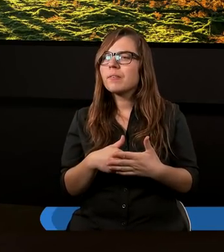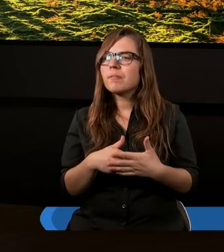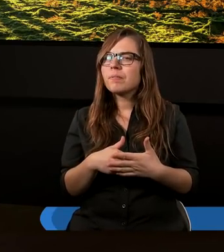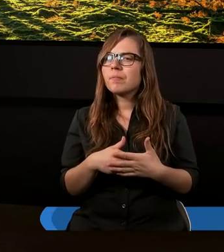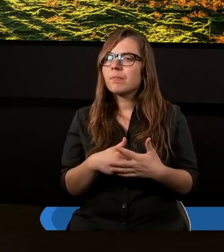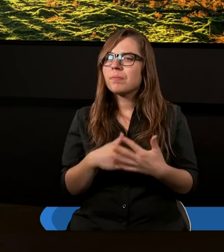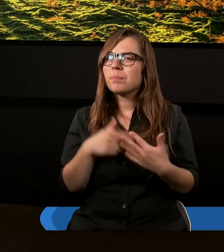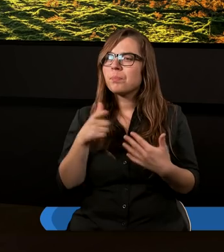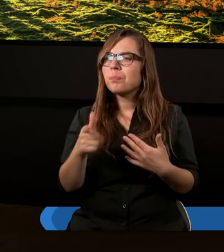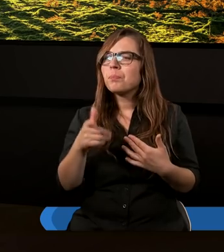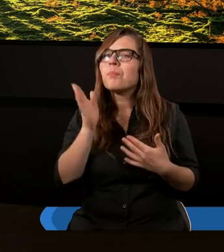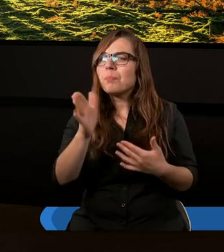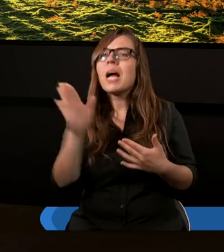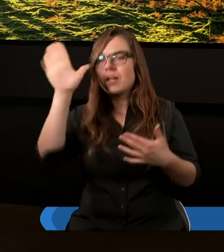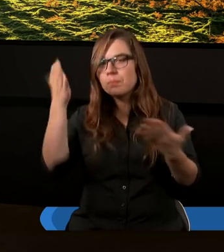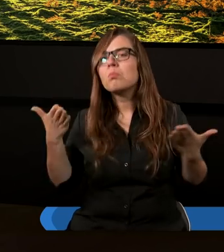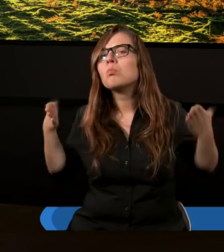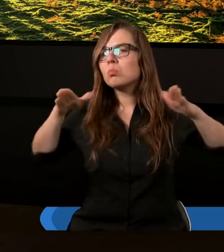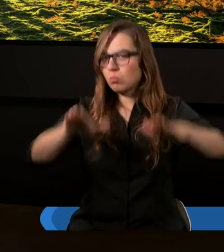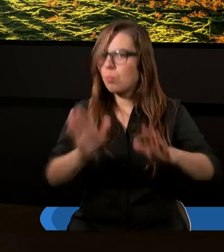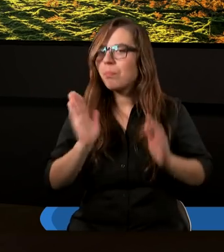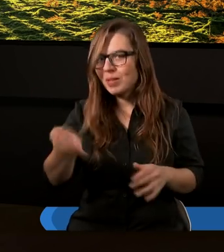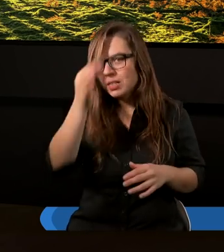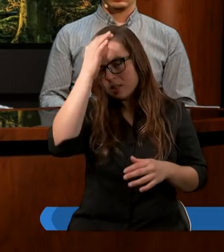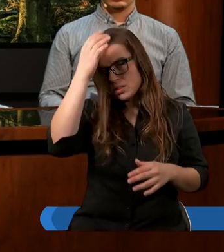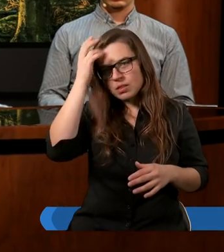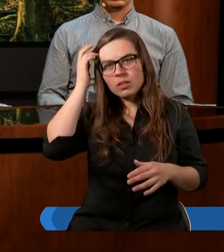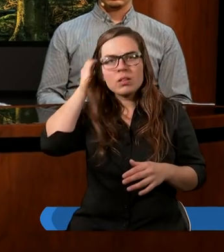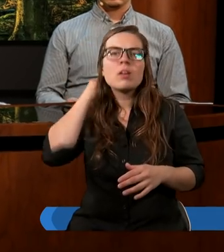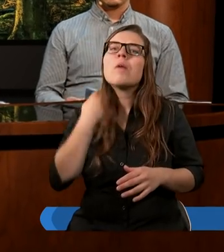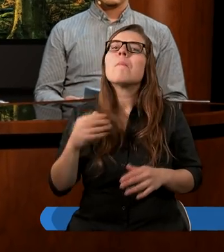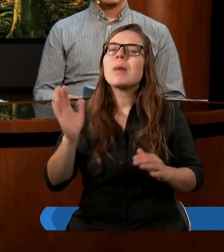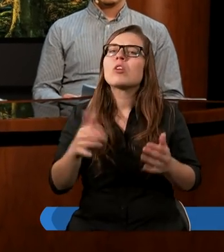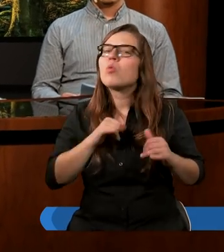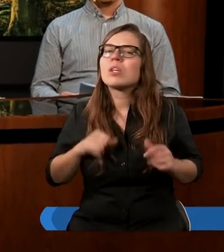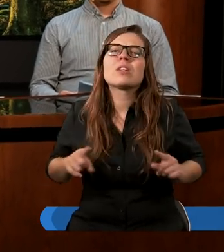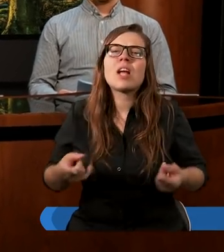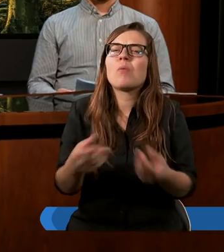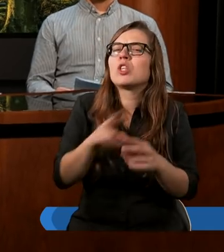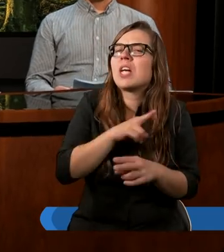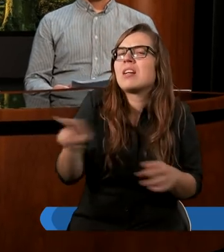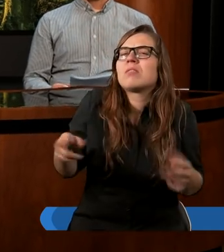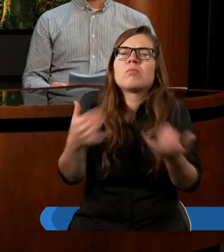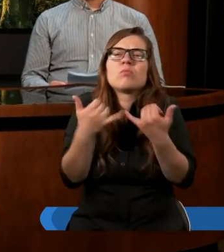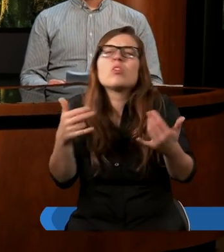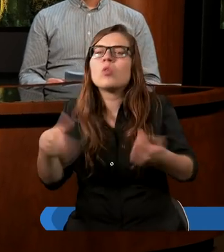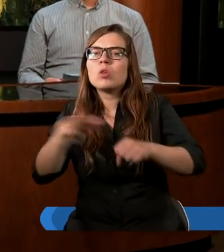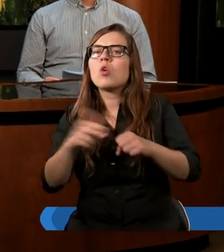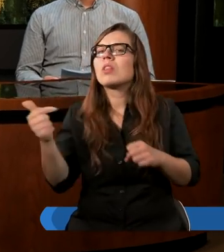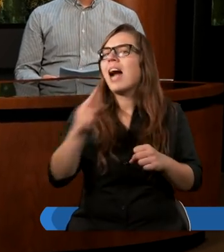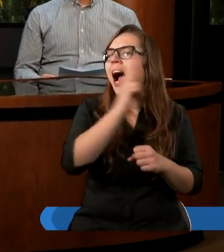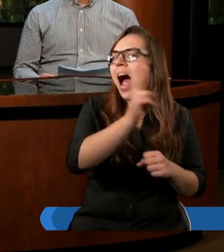to Bóg będzie błogosławił i będą się działy rzeczy, które będą dotyczyły każdego